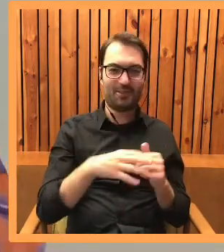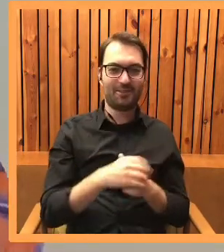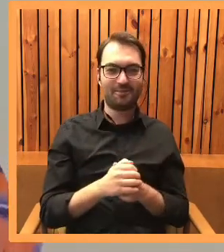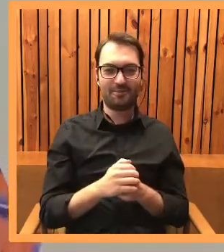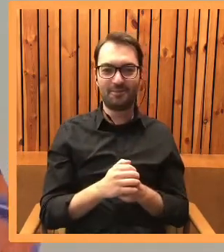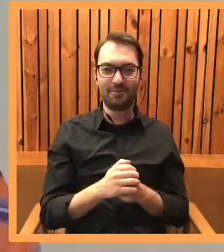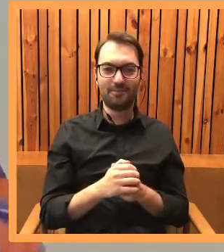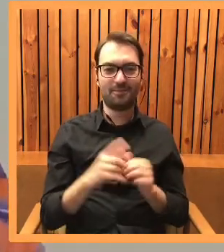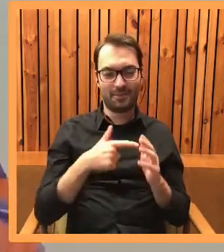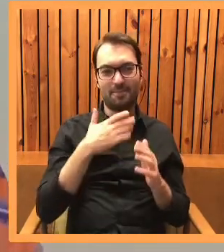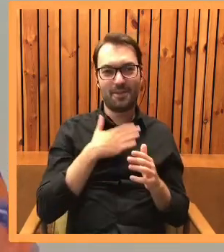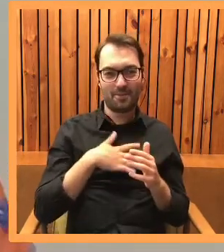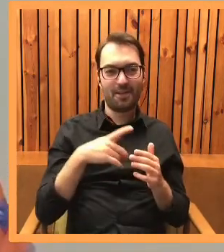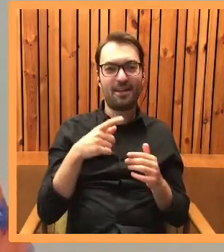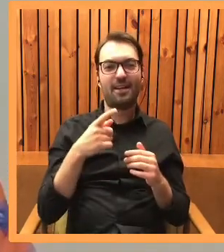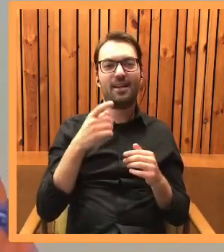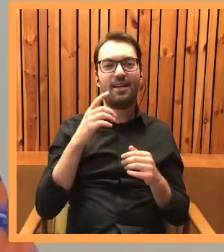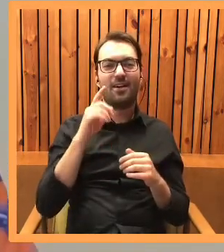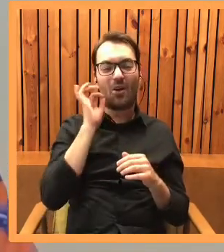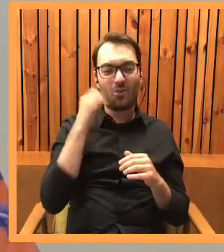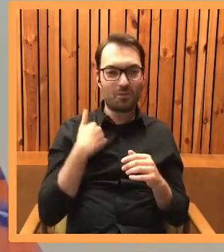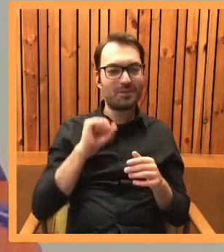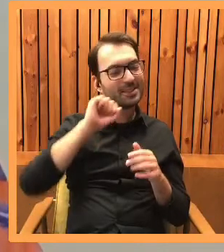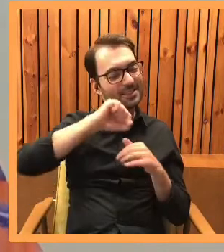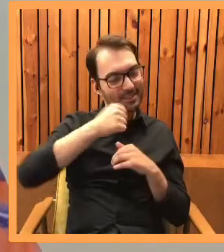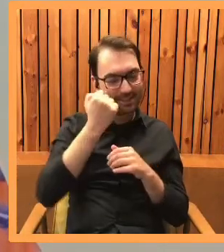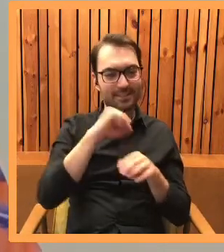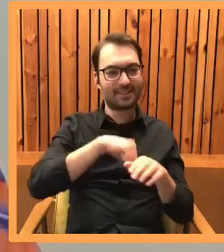Więc to jest bardzo miłe, że ona przychodzi się przytulić.